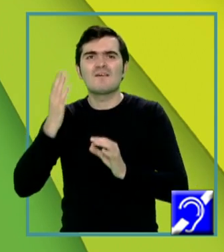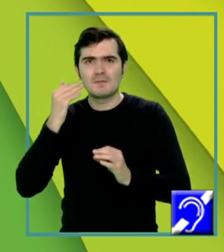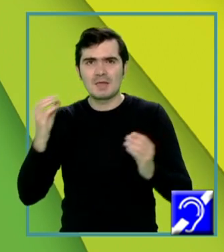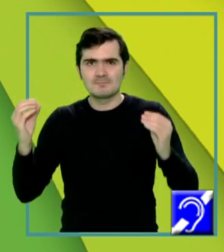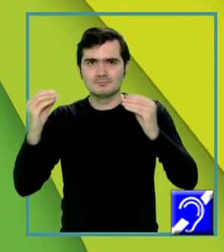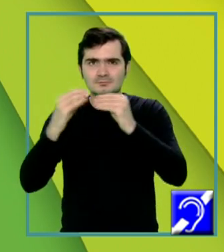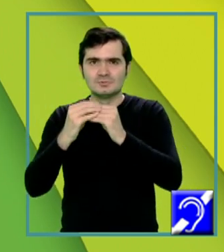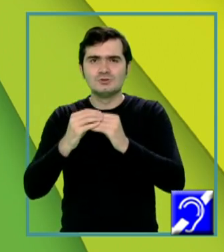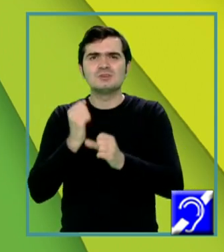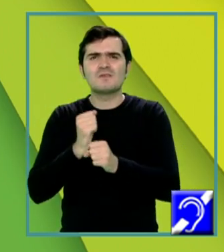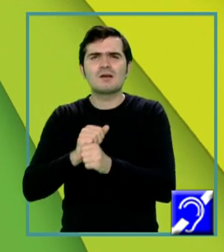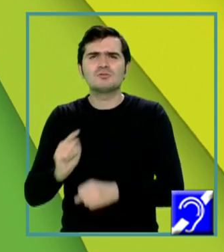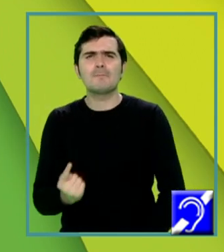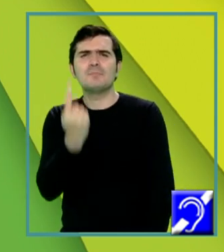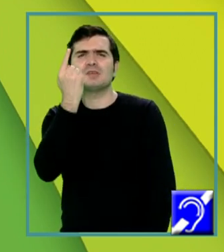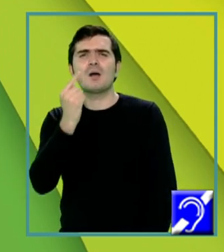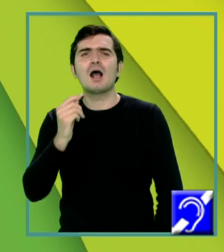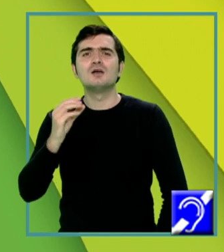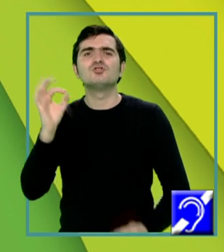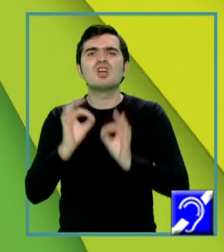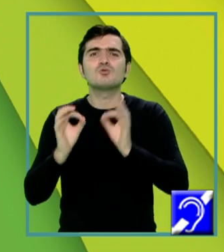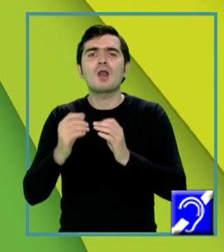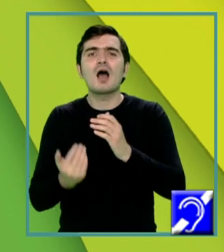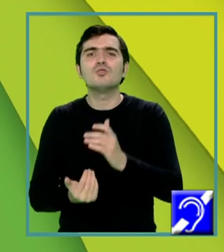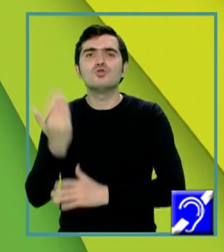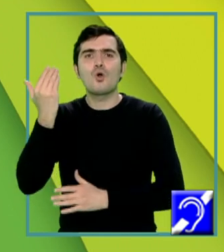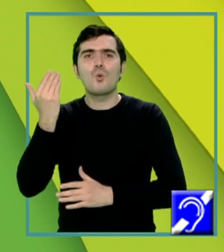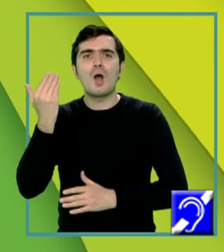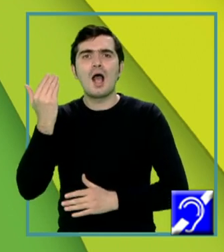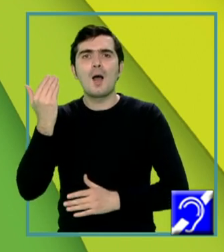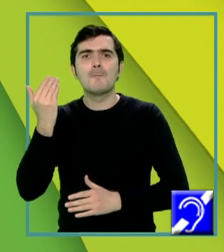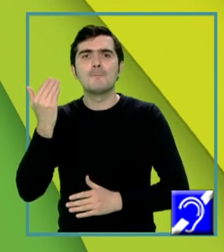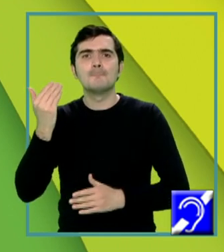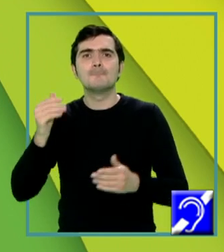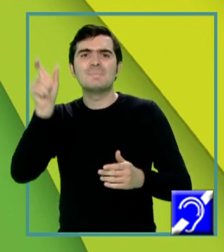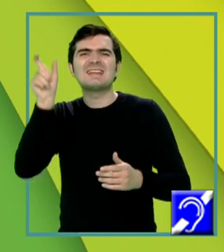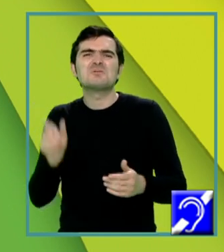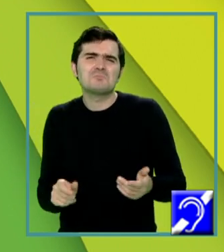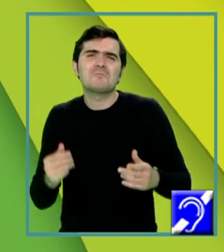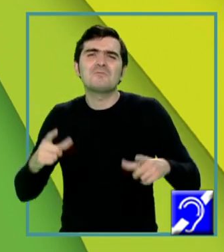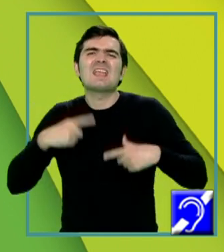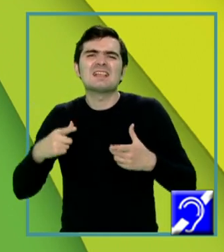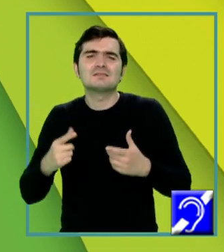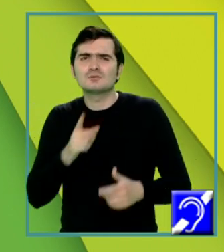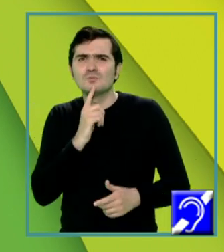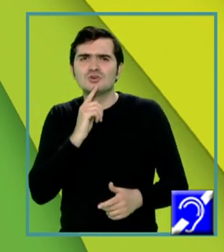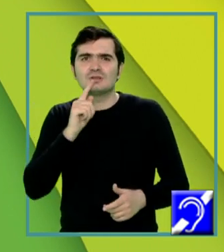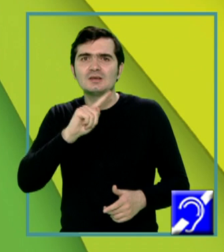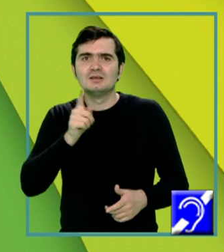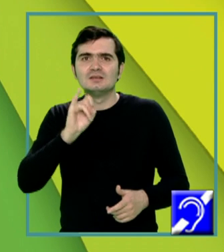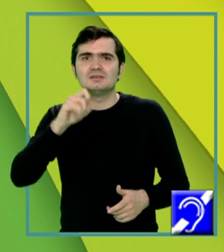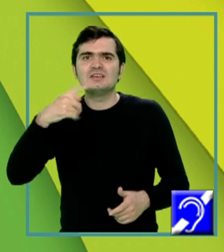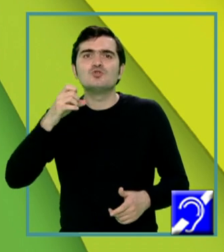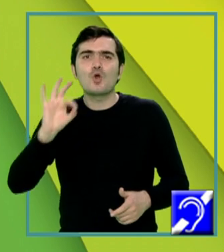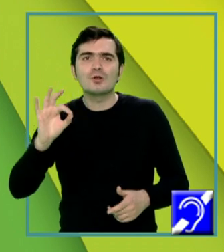prima celulă a noi ființe. Este vorba de celula ou sau zigotul. Celula ou